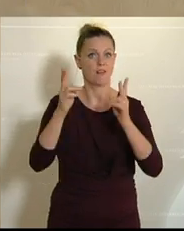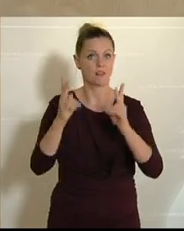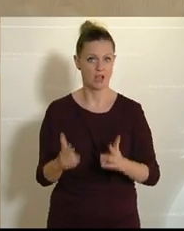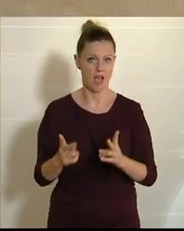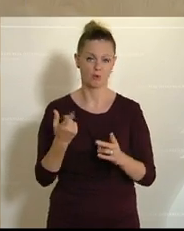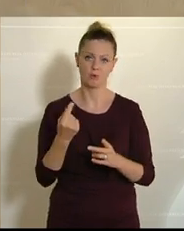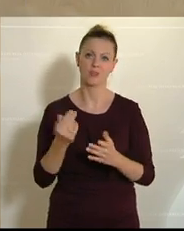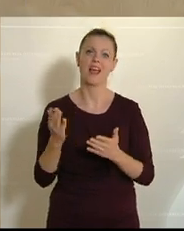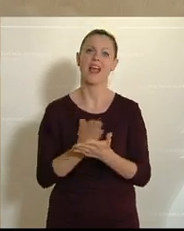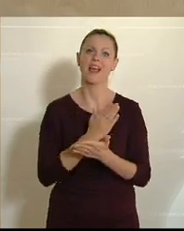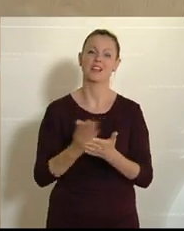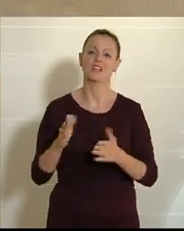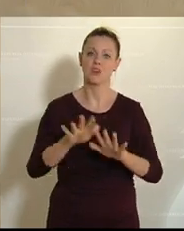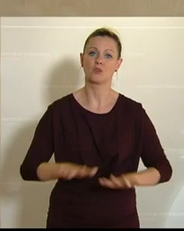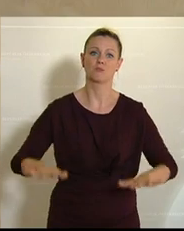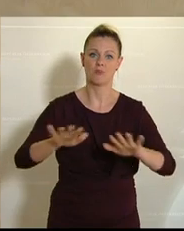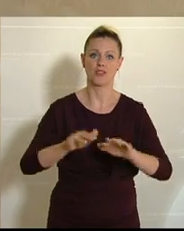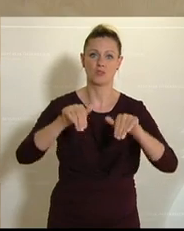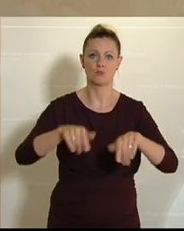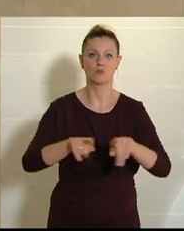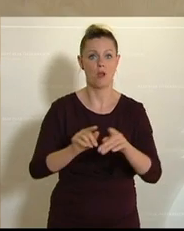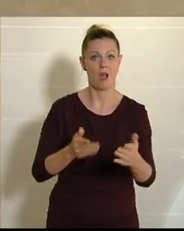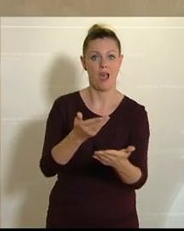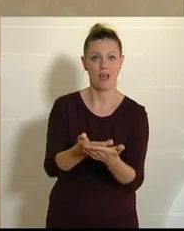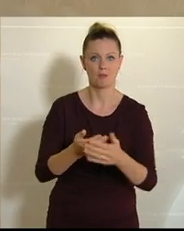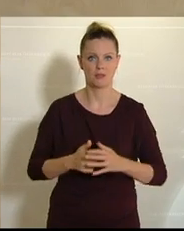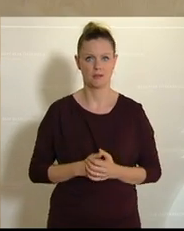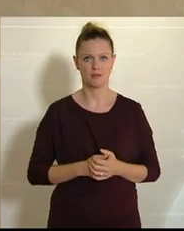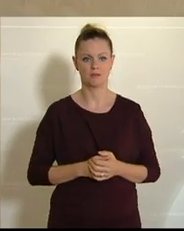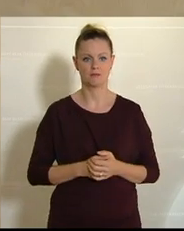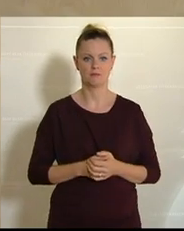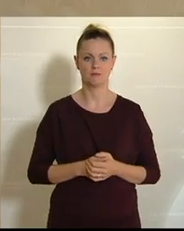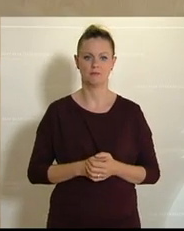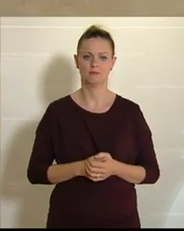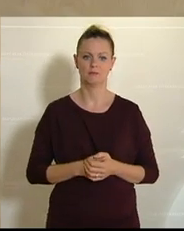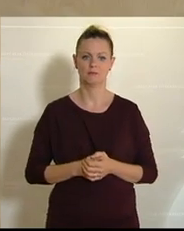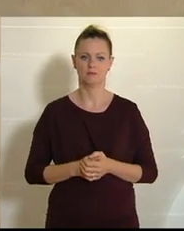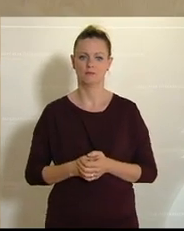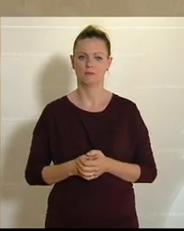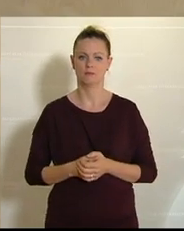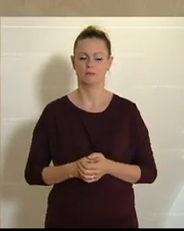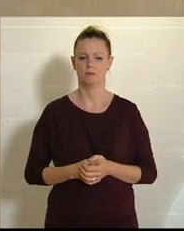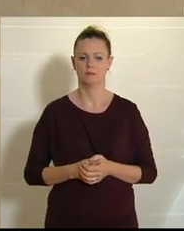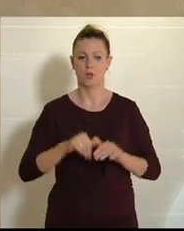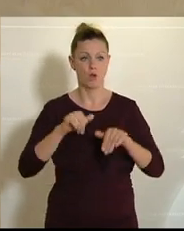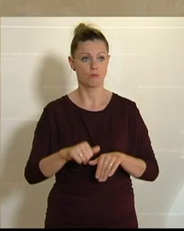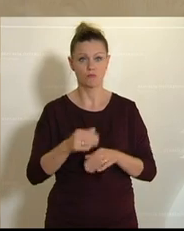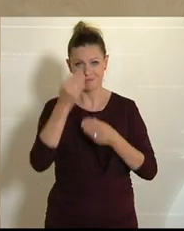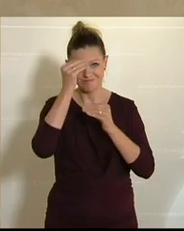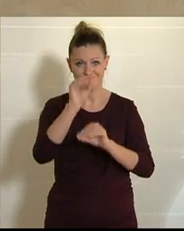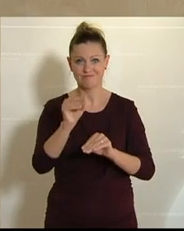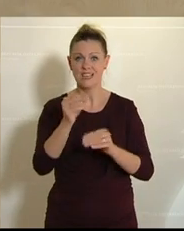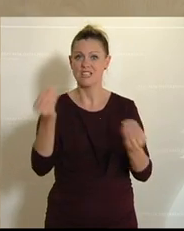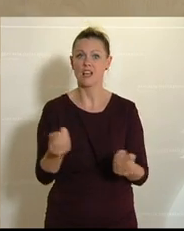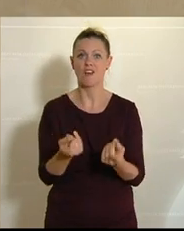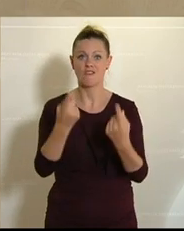dann muss man ja die Entscheidungsgrundlage auch zur Verfügung stellen und ganz einfach sagen, woher die Dinge sind. Das